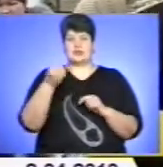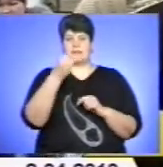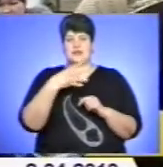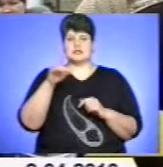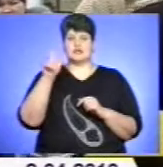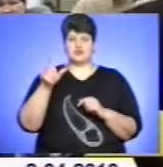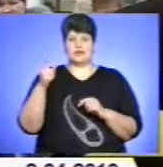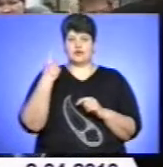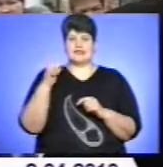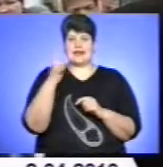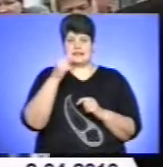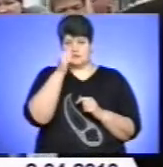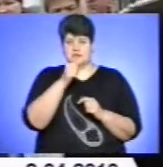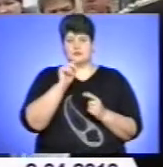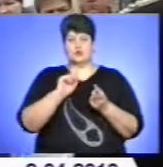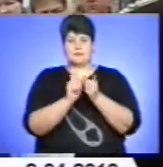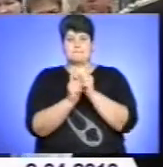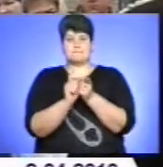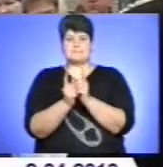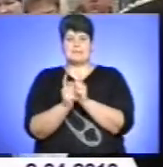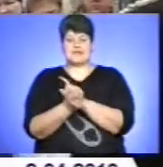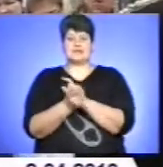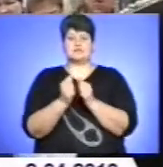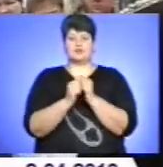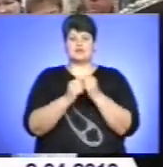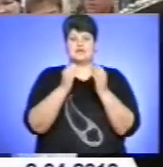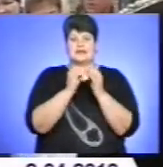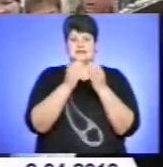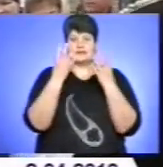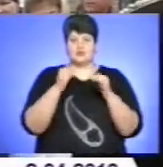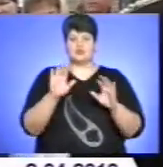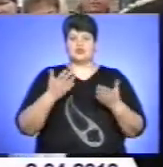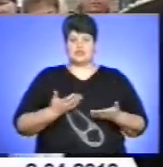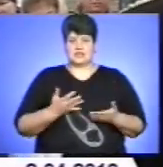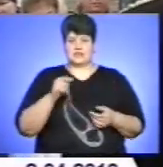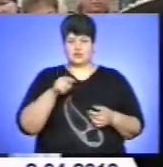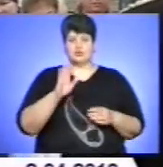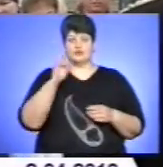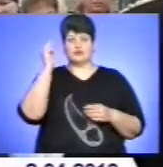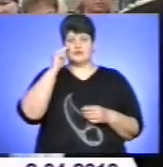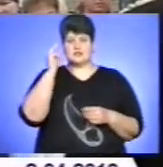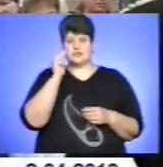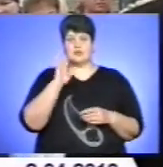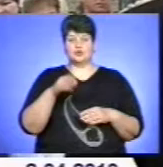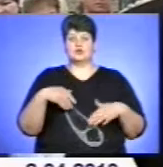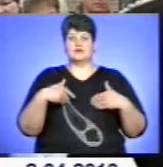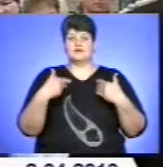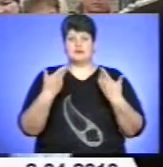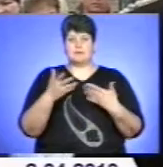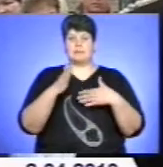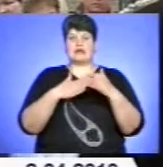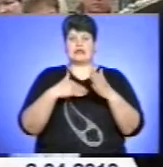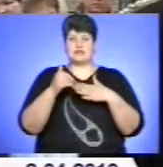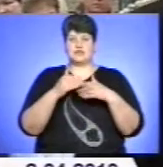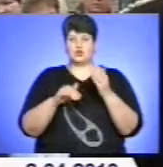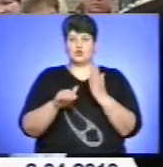Вони будуть мінятися кожних 10 днів, вони тут будуть жити, вони тут будуть навчатися і вони тут будуть надавати вже практичну